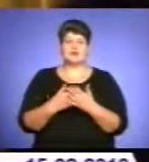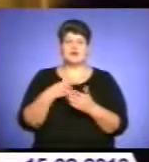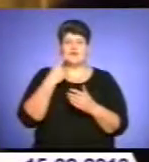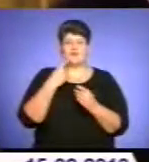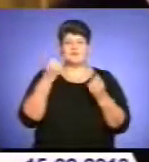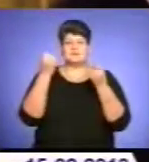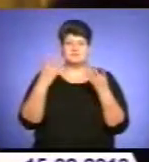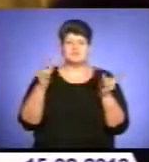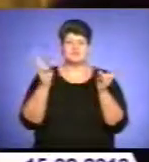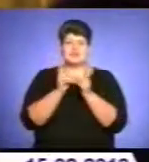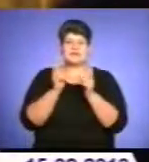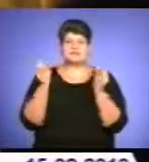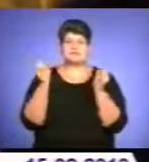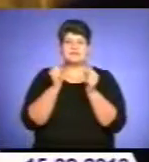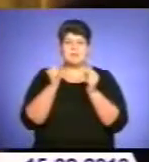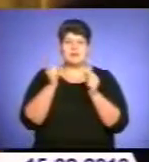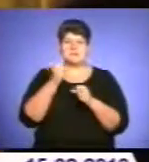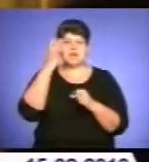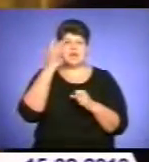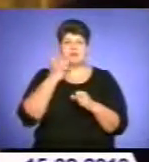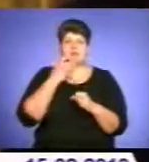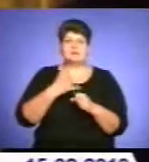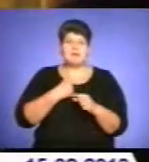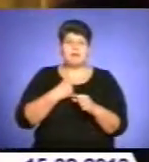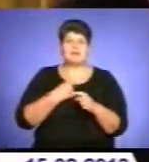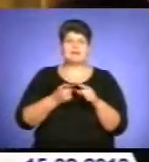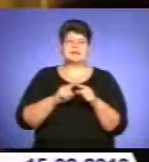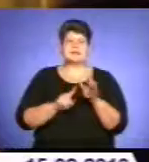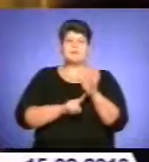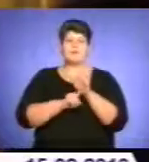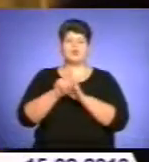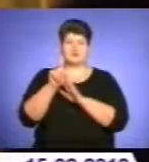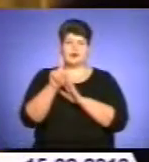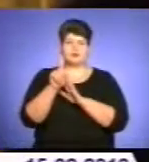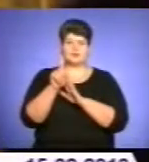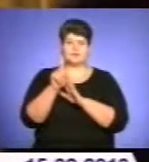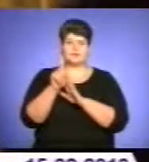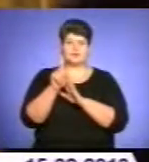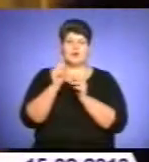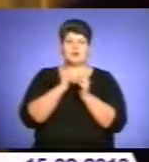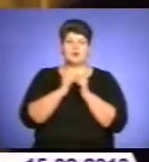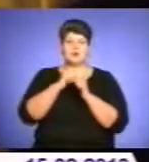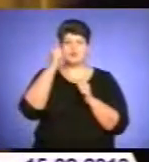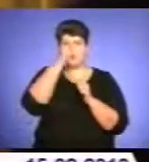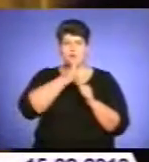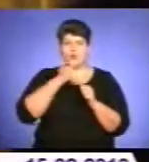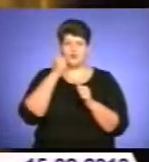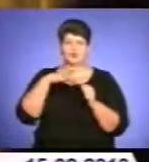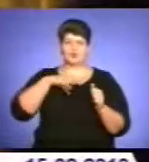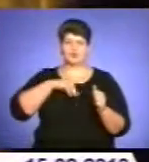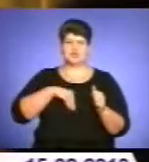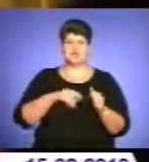зима з літом. А як для мене, це початок року душі кожного